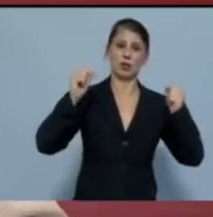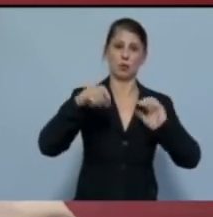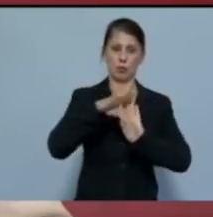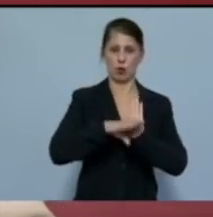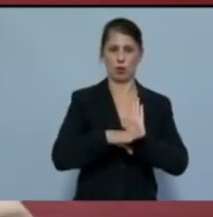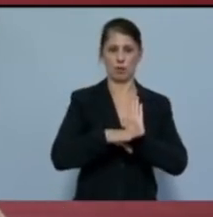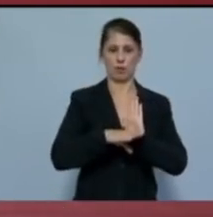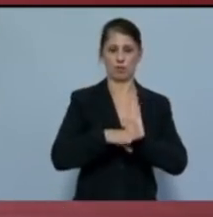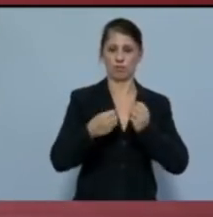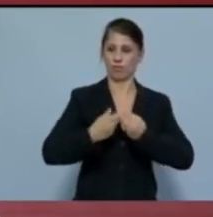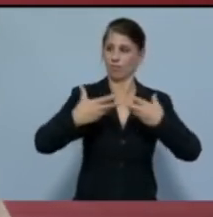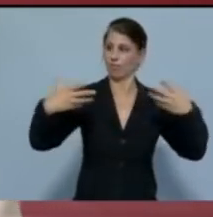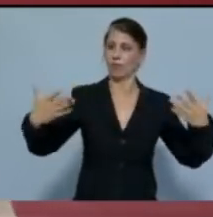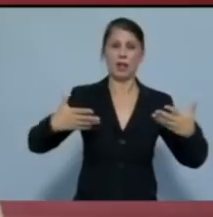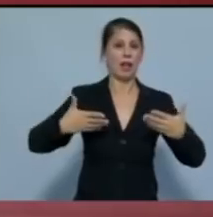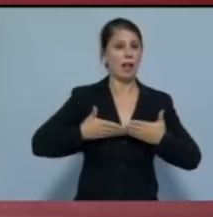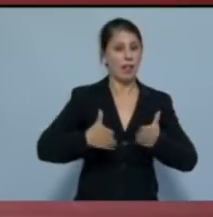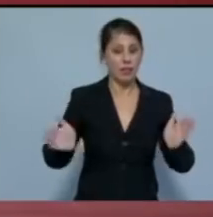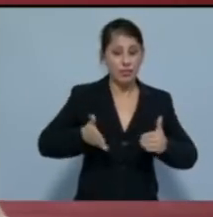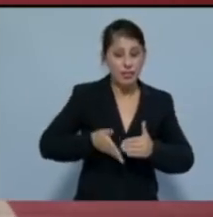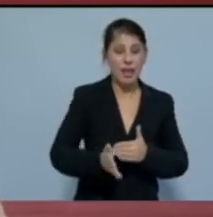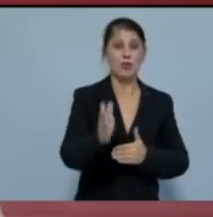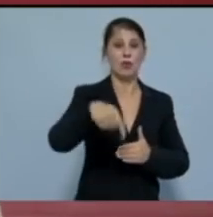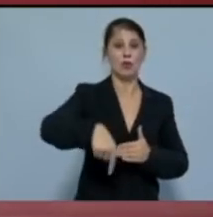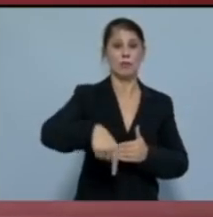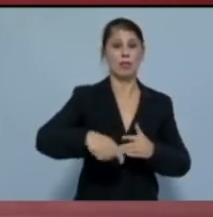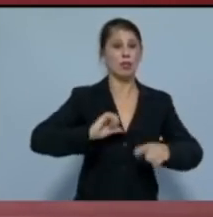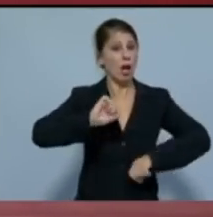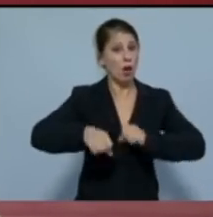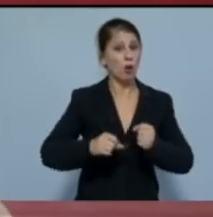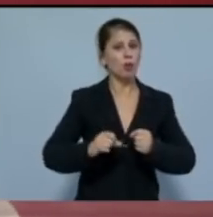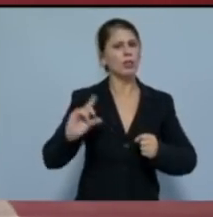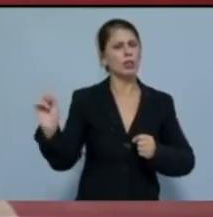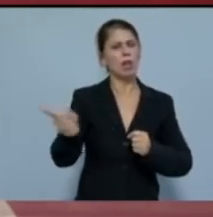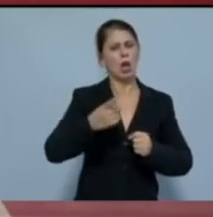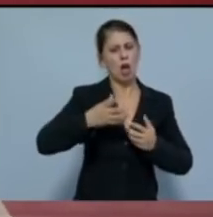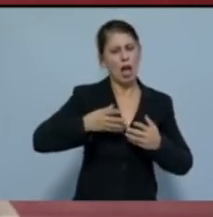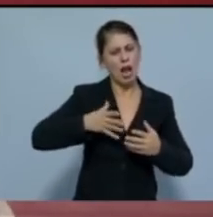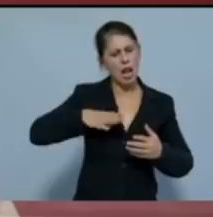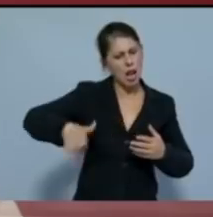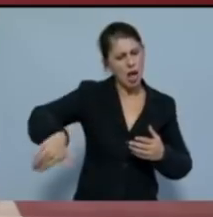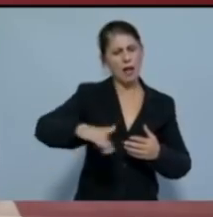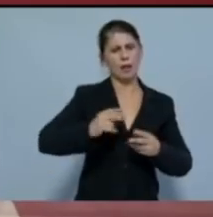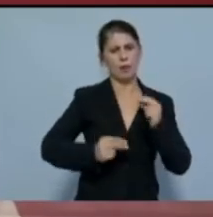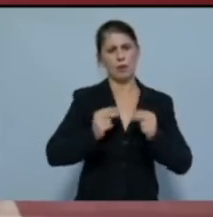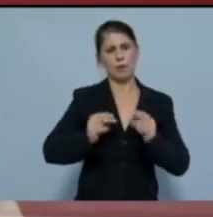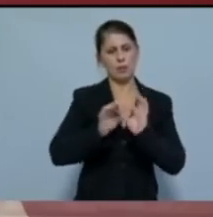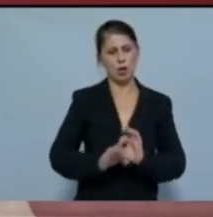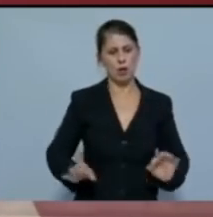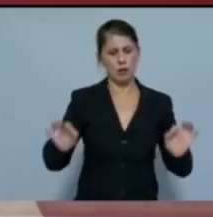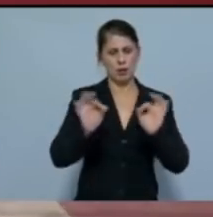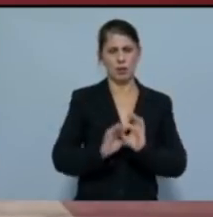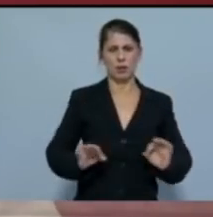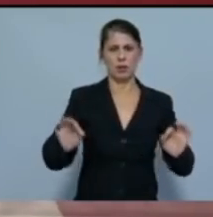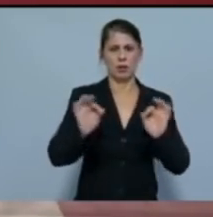που φωτίζει τη διέξοδο στους σημερινούς αγώνες για όλα τα λαϊκά προβλήματα, τις προϋποθέσεις για